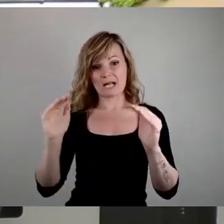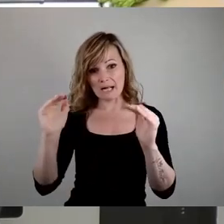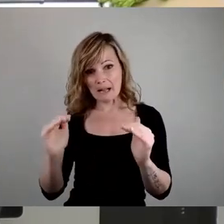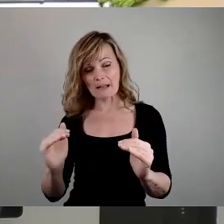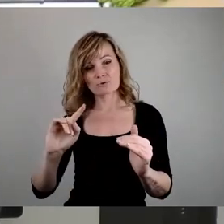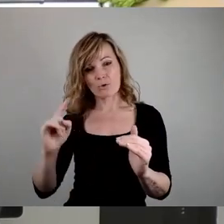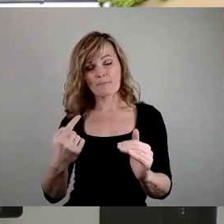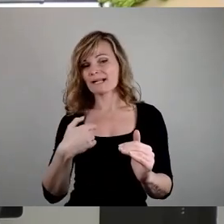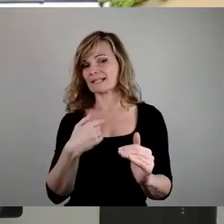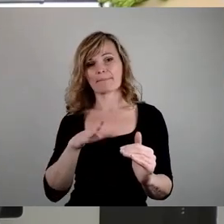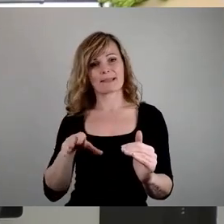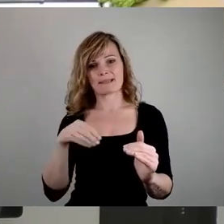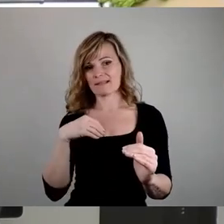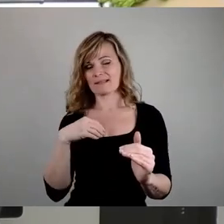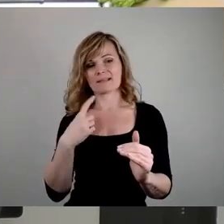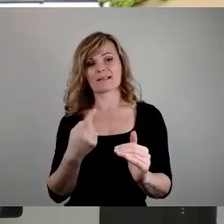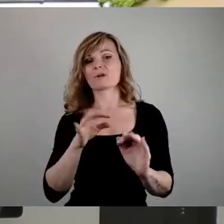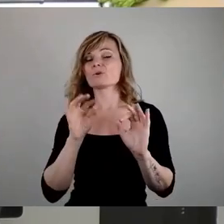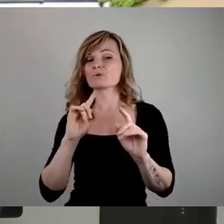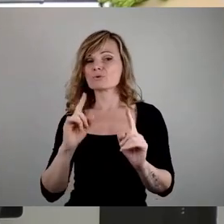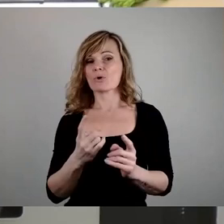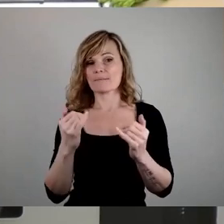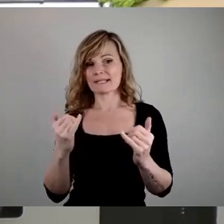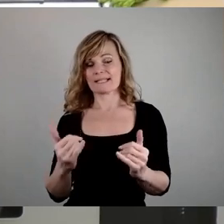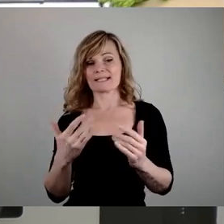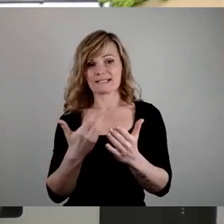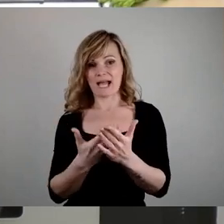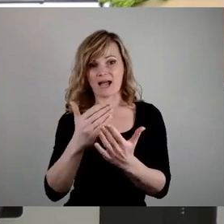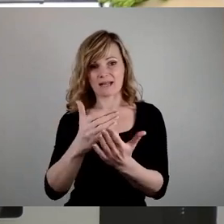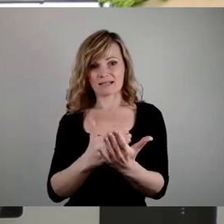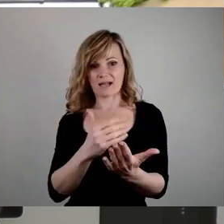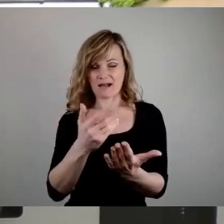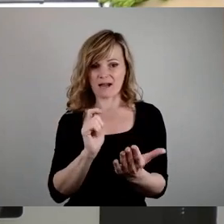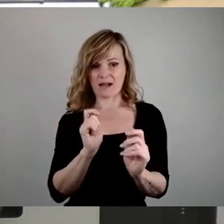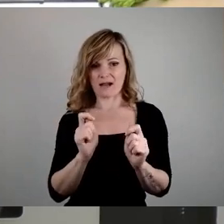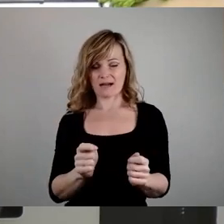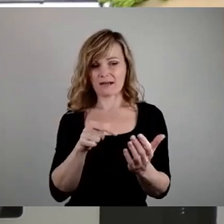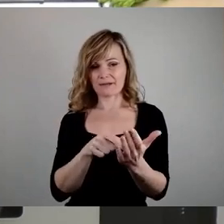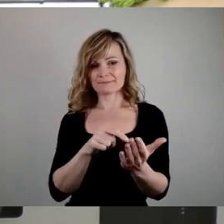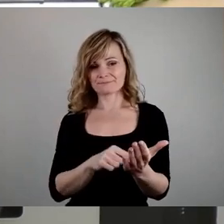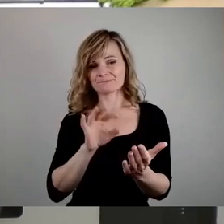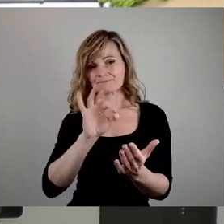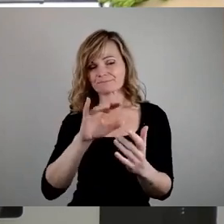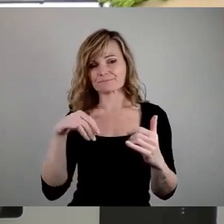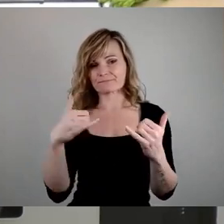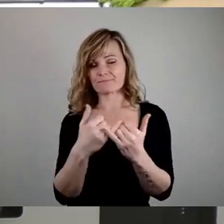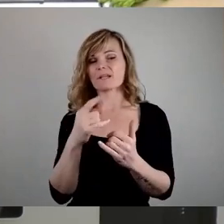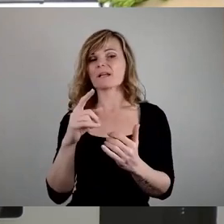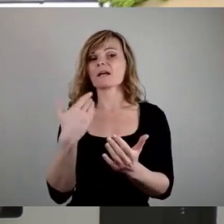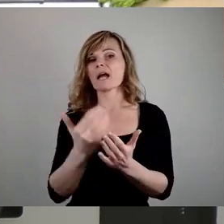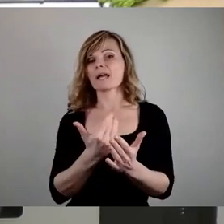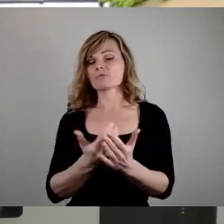Noch mal konkret zu dem jetzt vorgelegten Antrag. Für die Eltern gibt es eine Einsparung in der Krippe